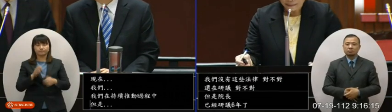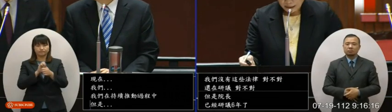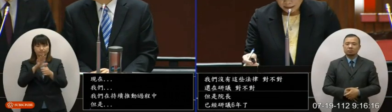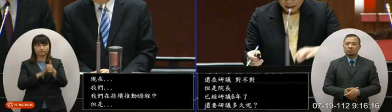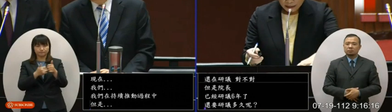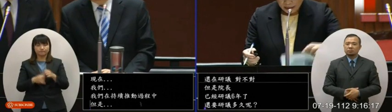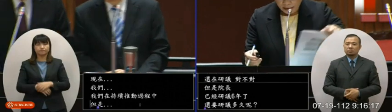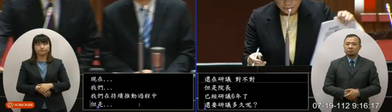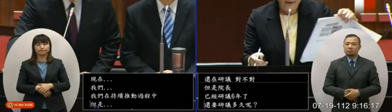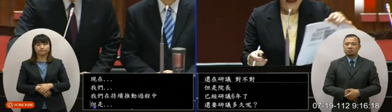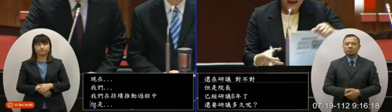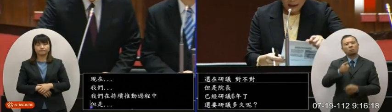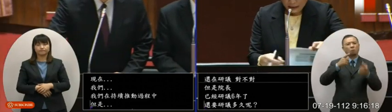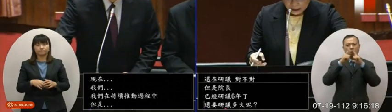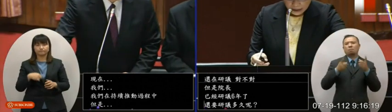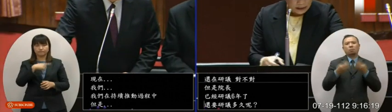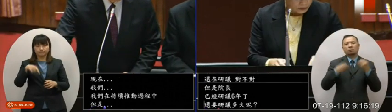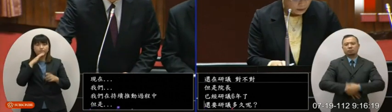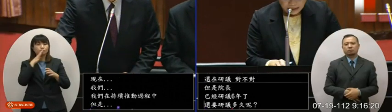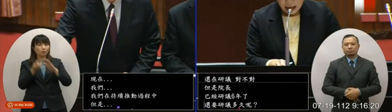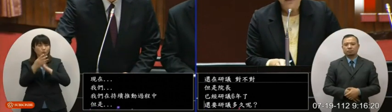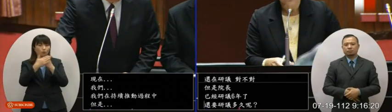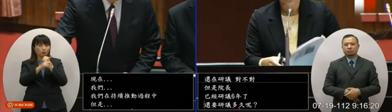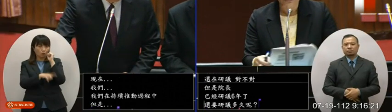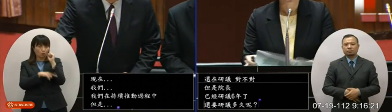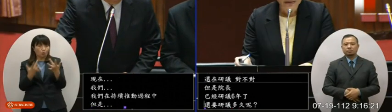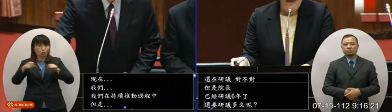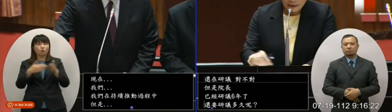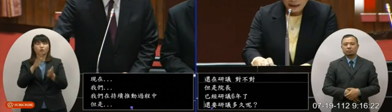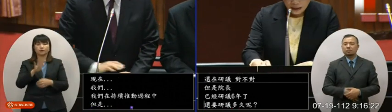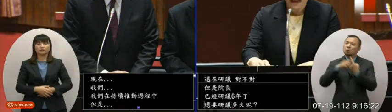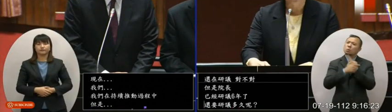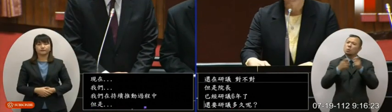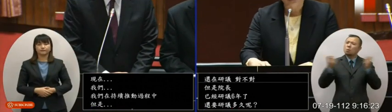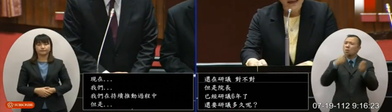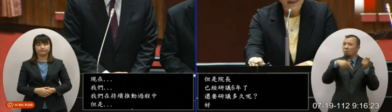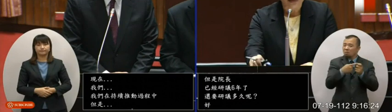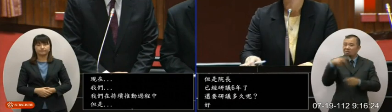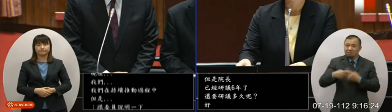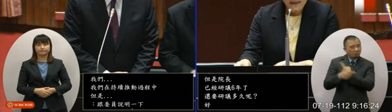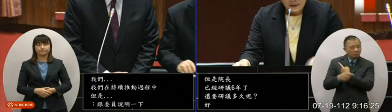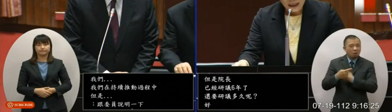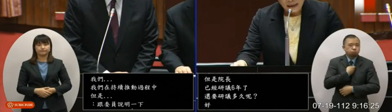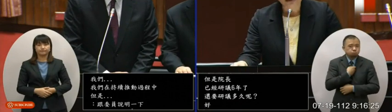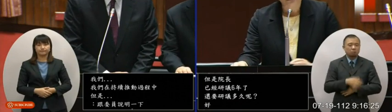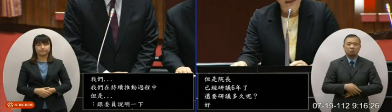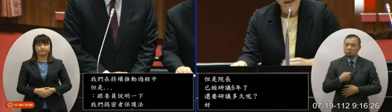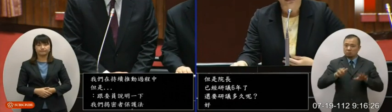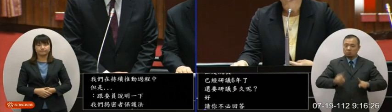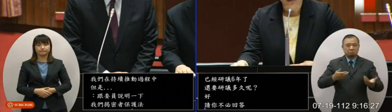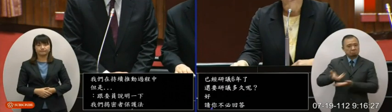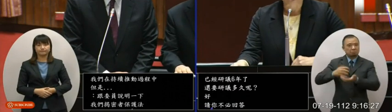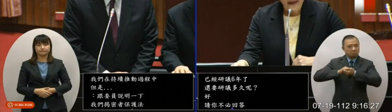跟委员说明一下请你不必回答我们监密者保护法已经是草案都拟出来了研议六年了还要研议吗现在我们要签